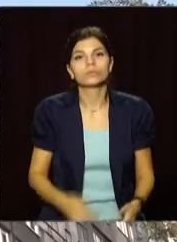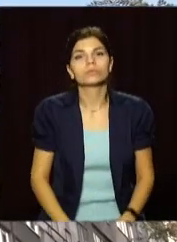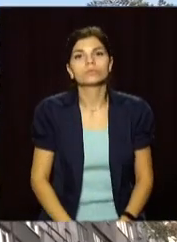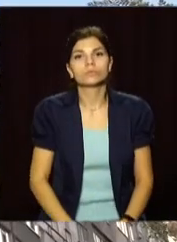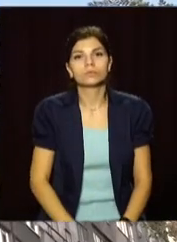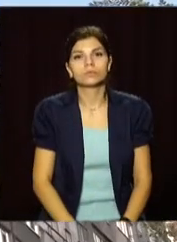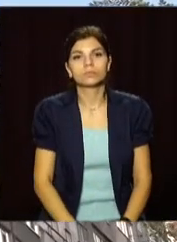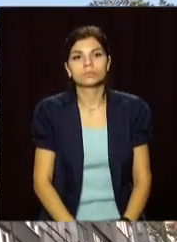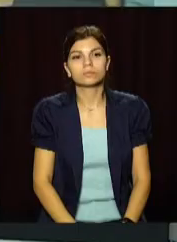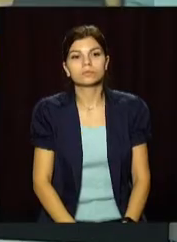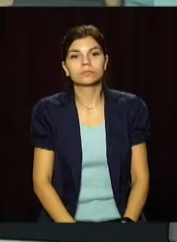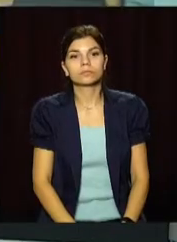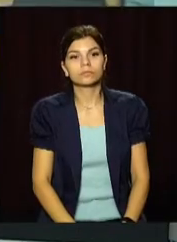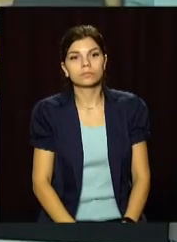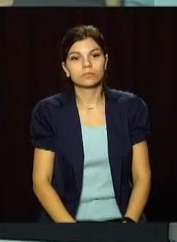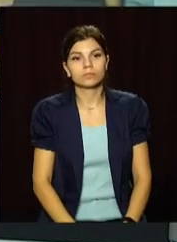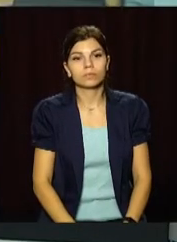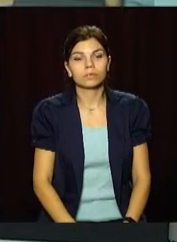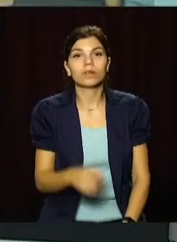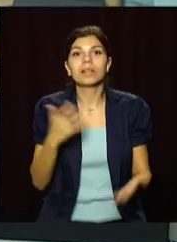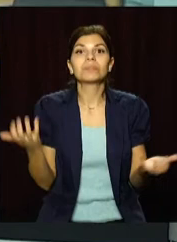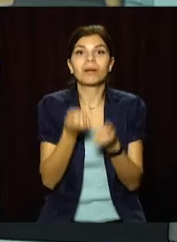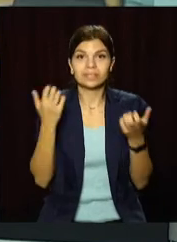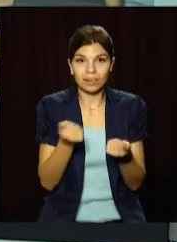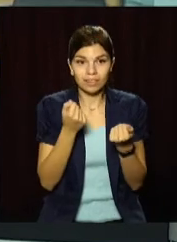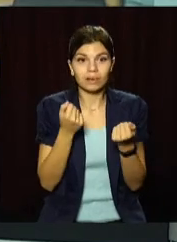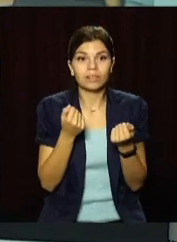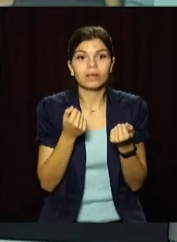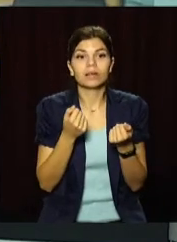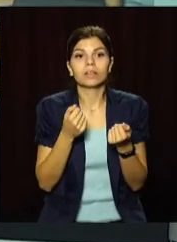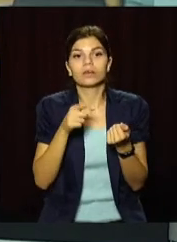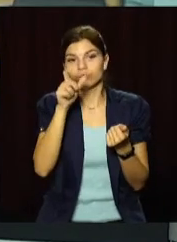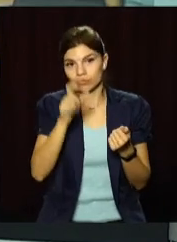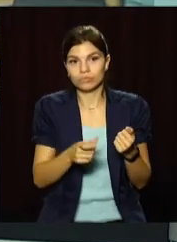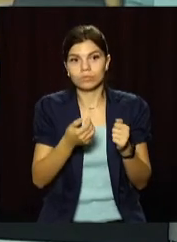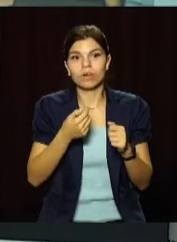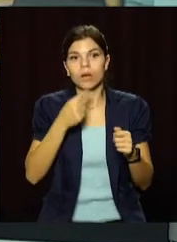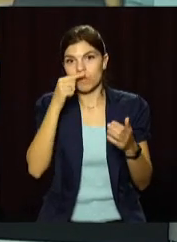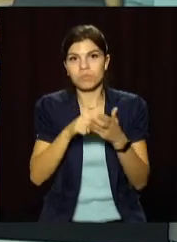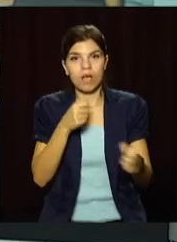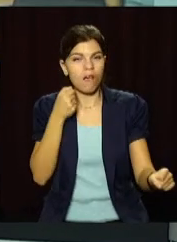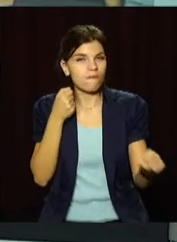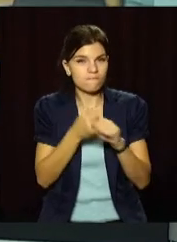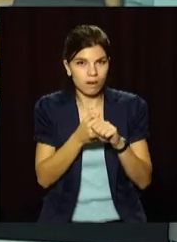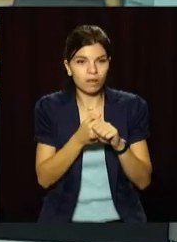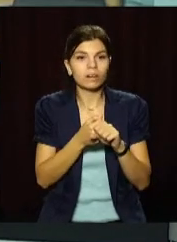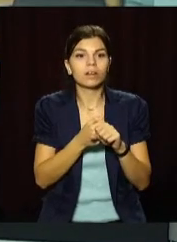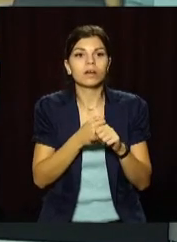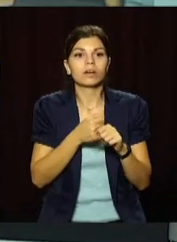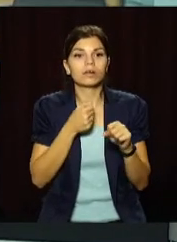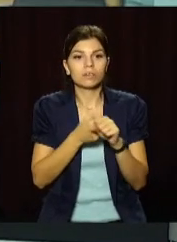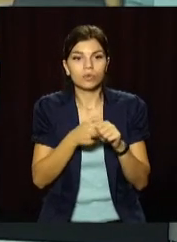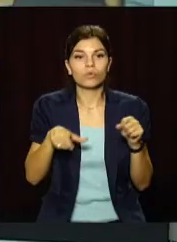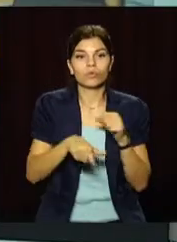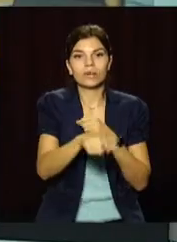News, телеканал «Відкритий». Рятувальники деблокували водія з автомобіля, що потрапив у ДТП. Автотроща сталася на